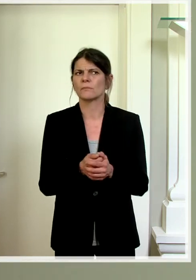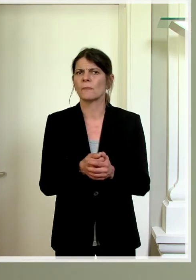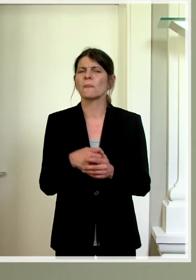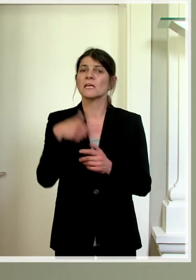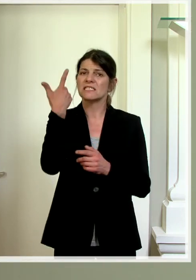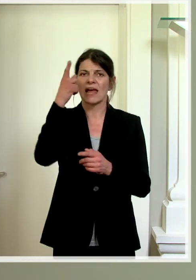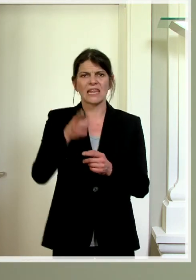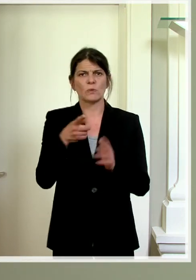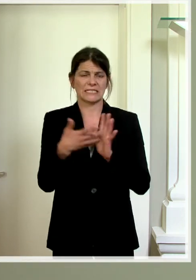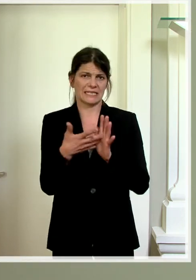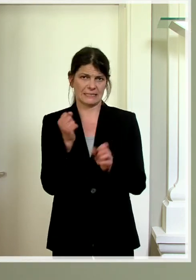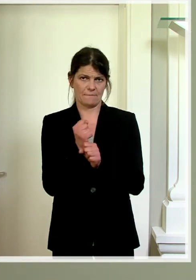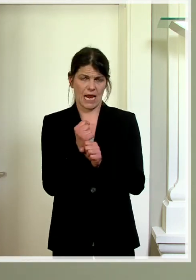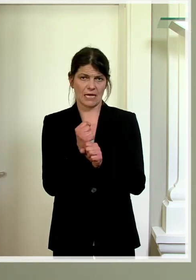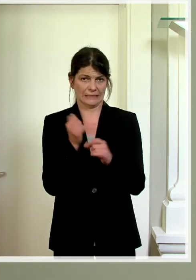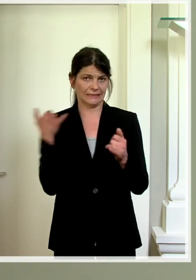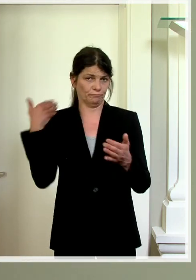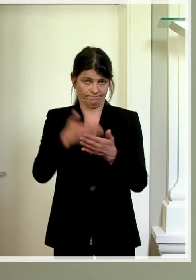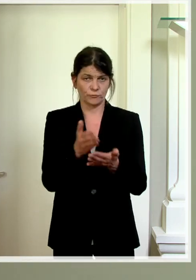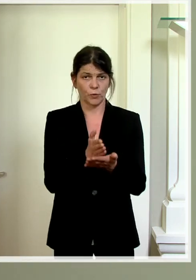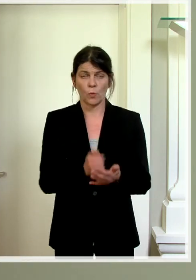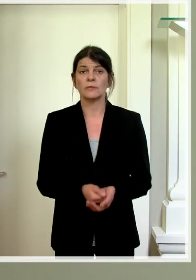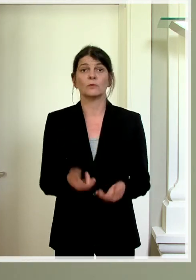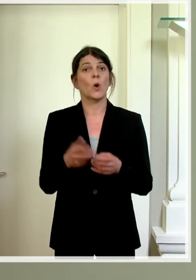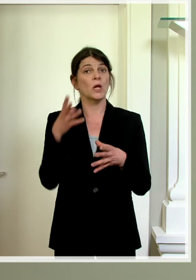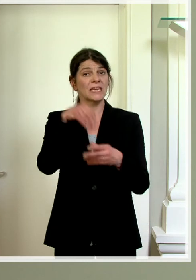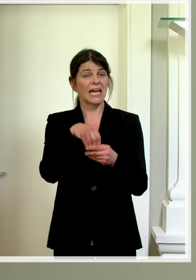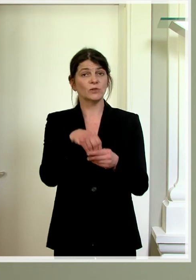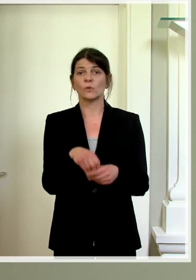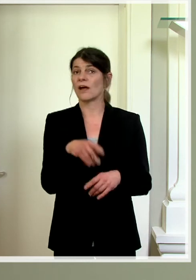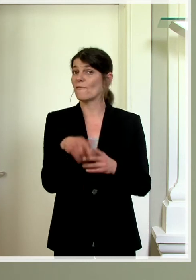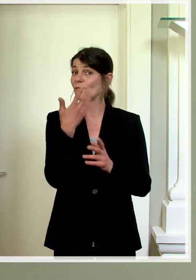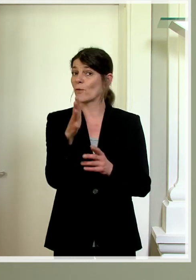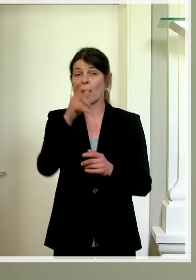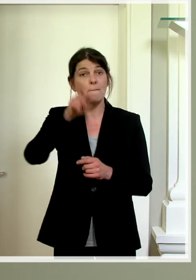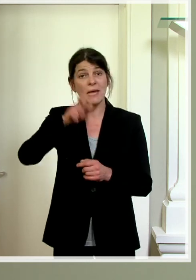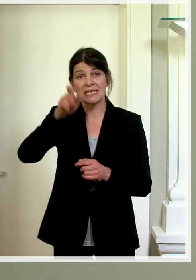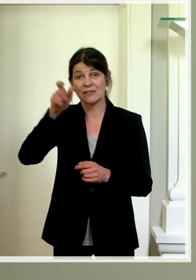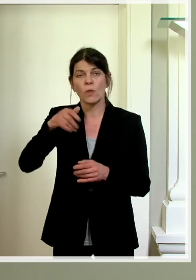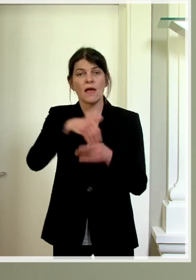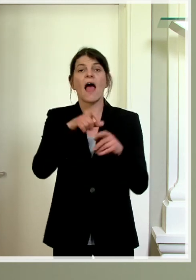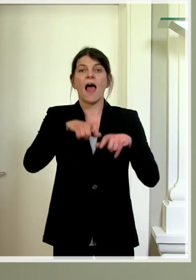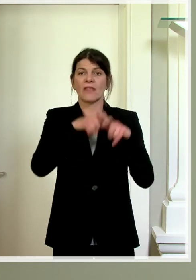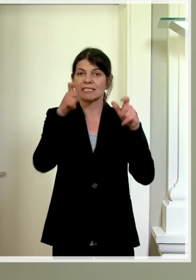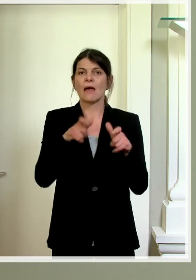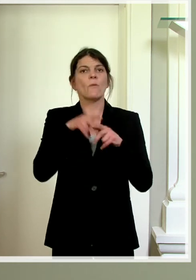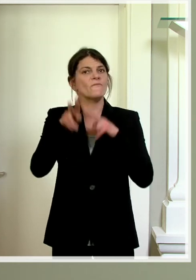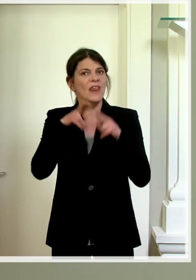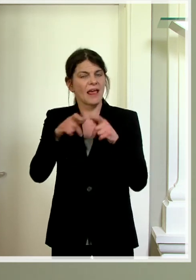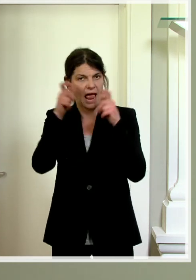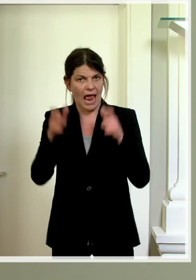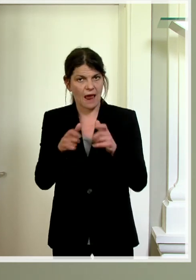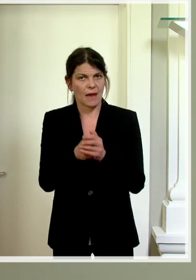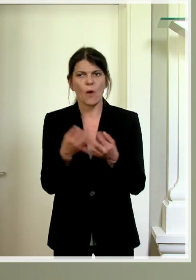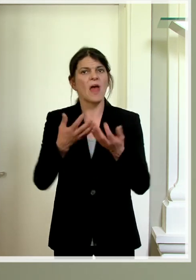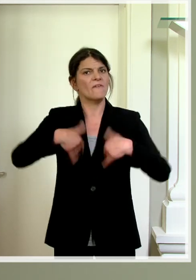2000 Tests durchgeführt mittlerweile. Dazu kommen noch die 500 Personen in den Alters und Pflegeheimen und auch